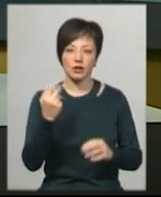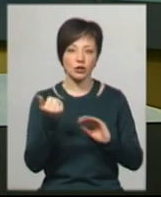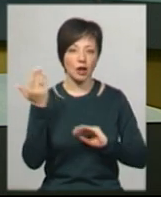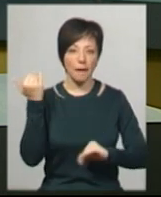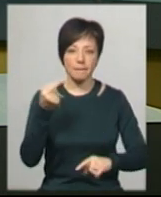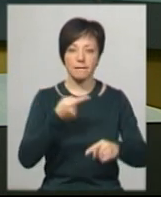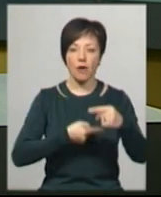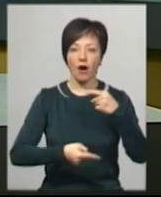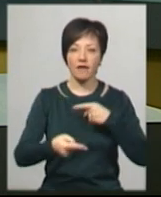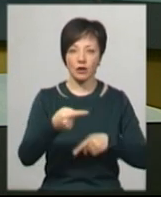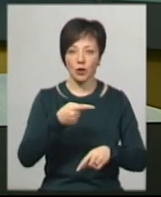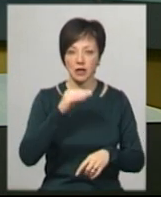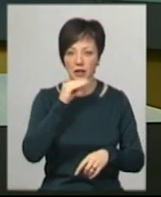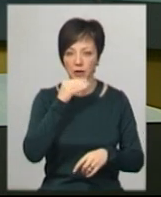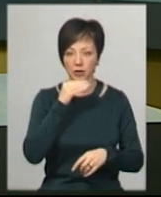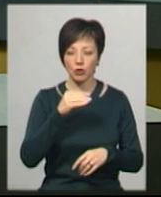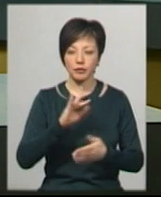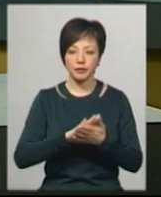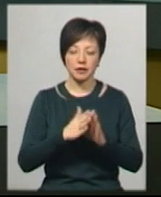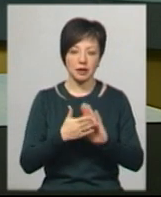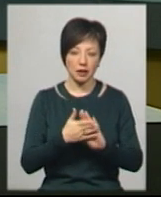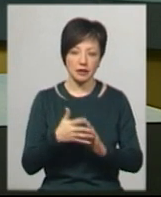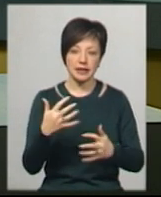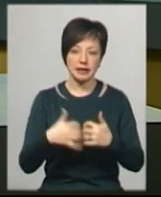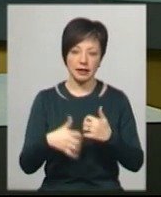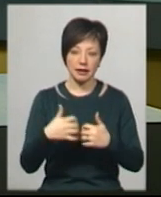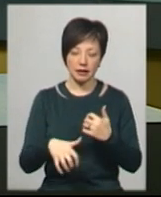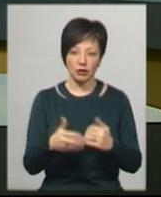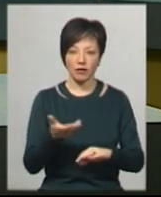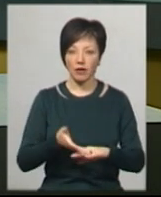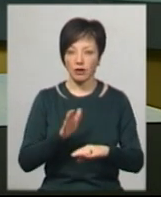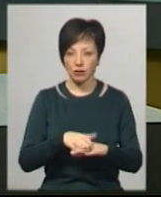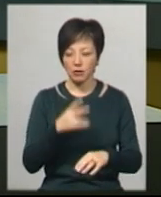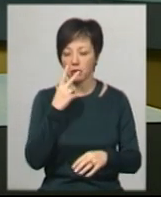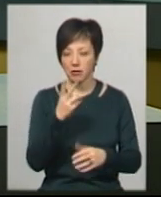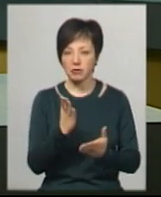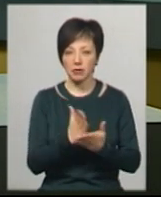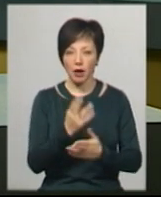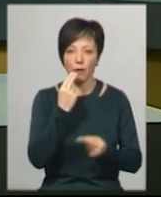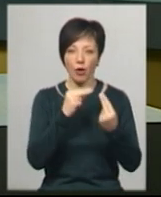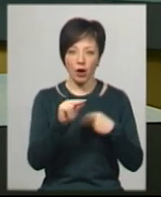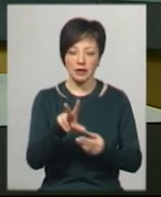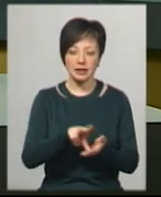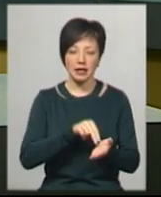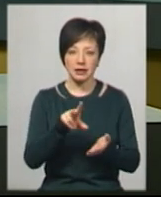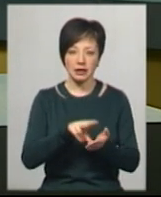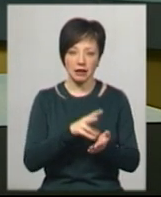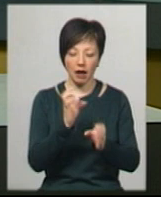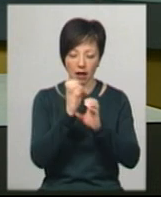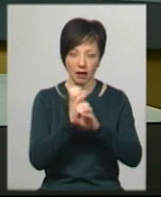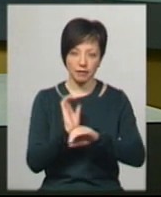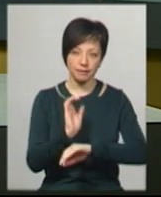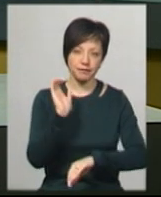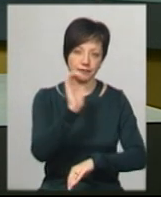тому повернулася із Єгипту. Її стан середньої важкості, спостерігається покращення. Зразки біоматеріалу спрямовані на